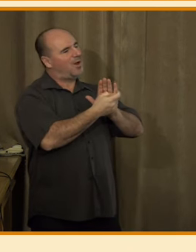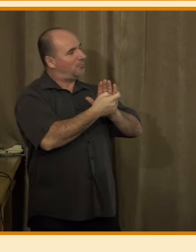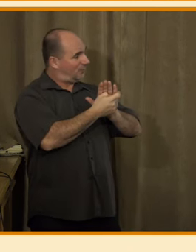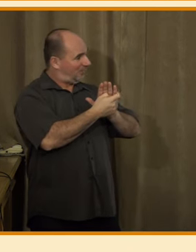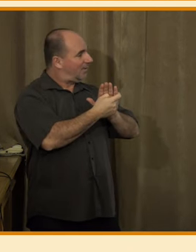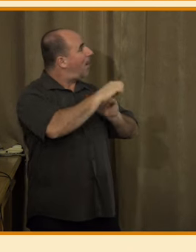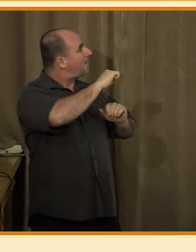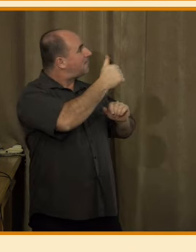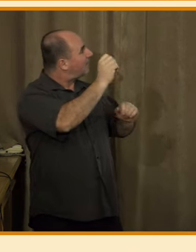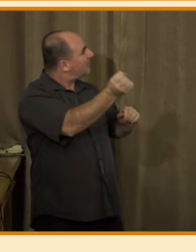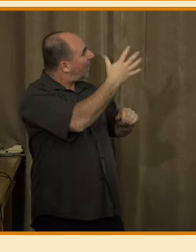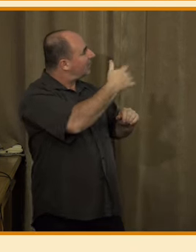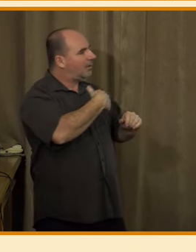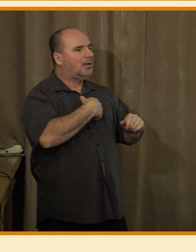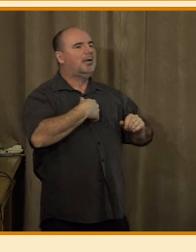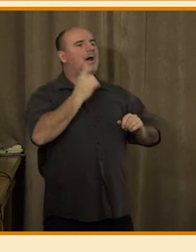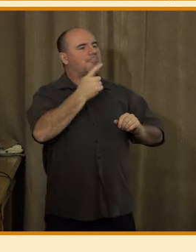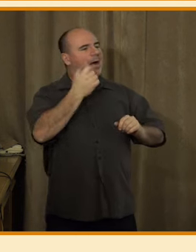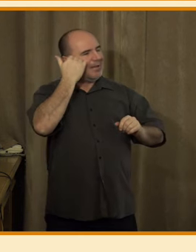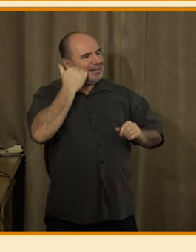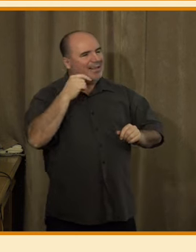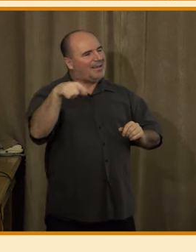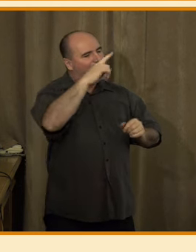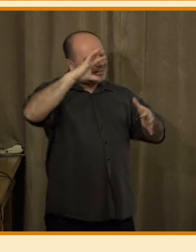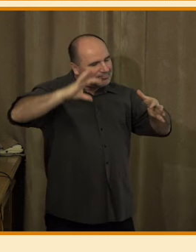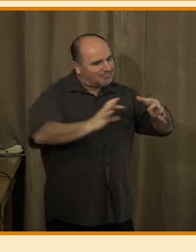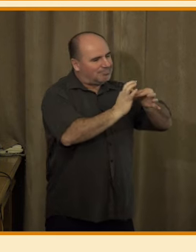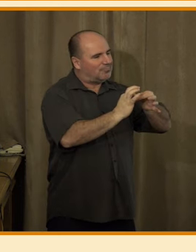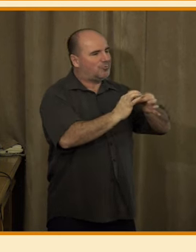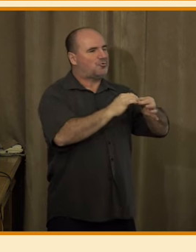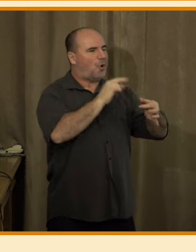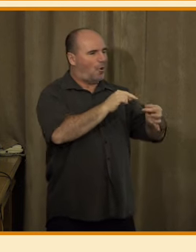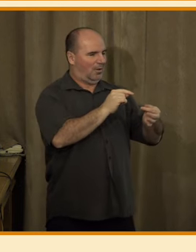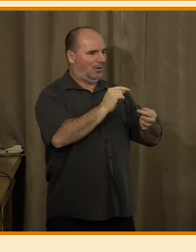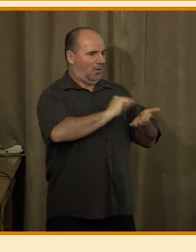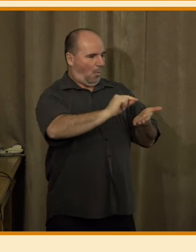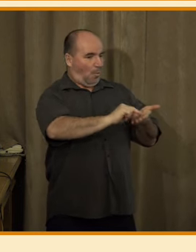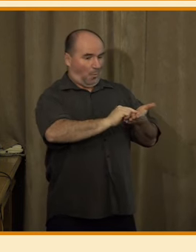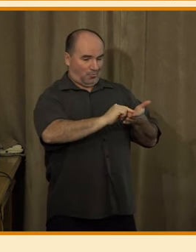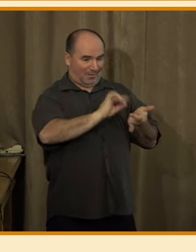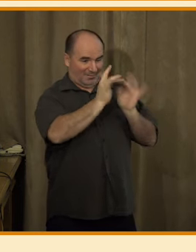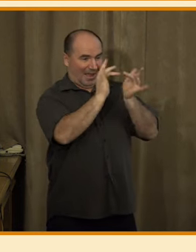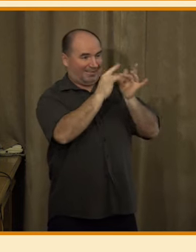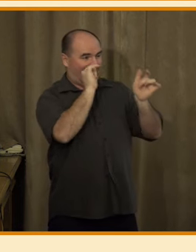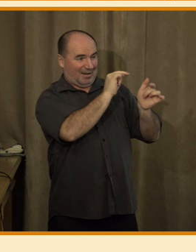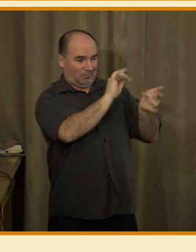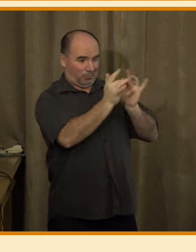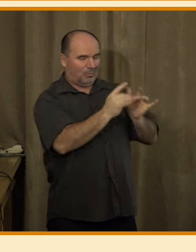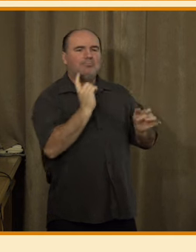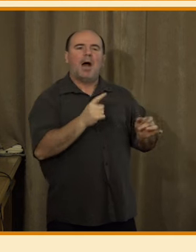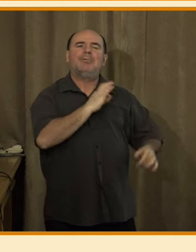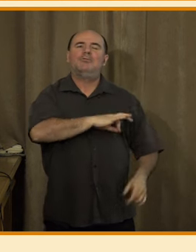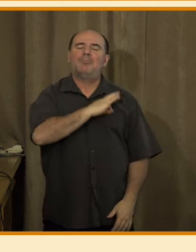že by zapojení lidí do té digitalizace mělo být dobrovolné. Takže lidé zde zjevně vynímají rozdíl mezi nějakým řekněme